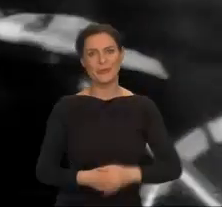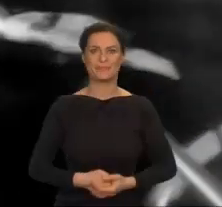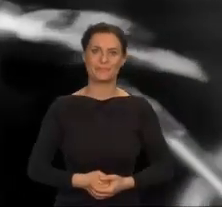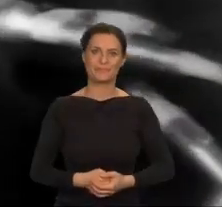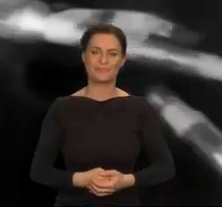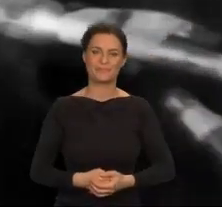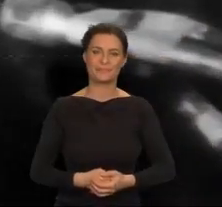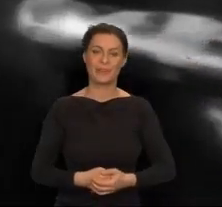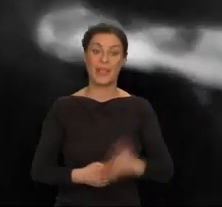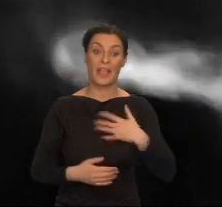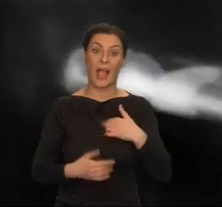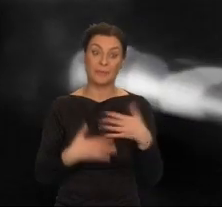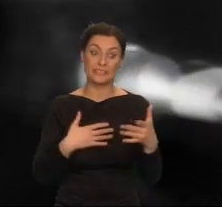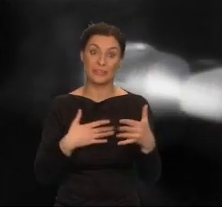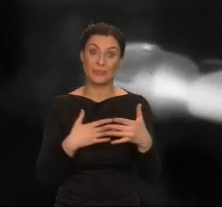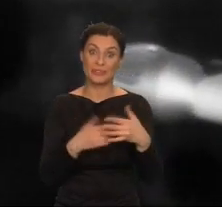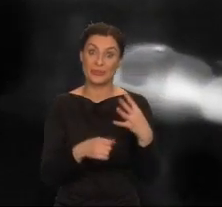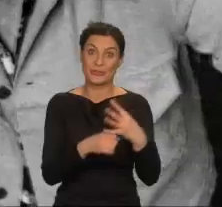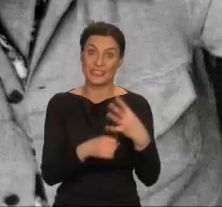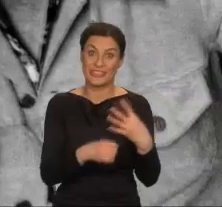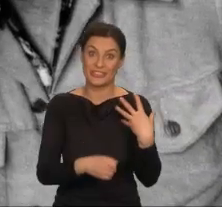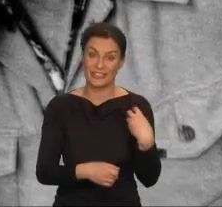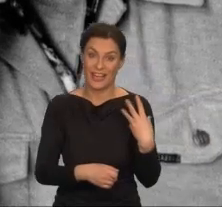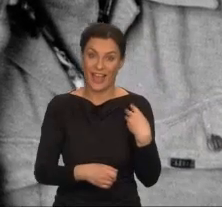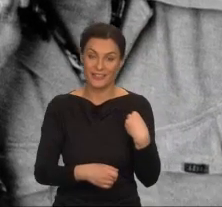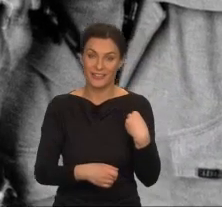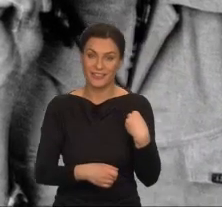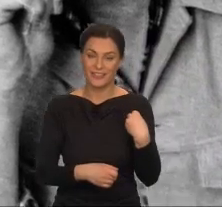Zbliżając się do czterdziestki, czułam, że pora, by coś się ruszyło.